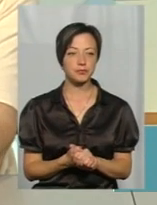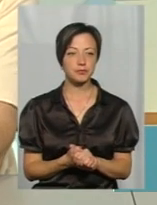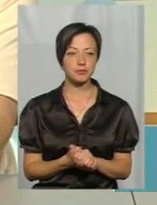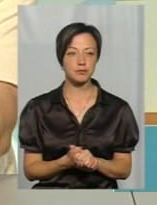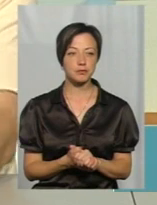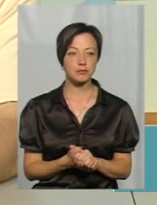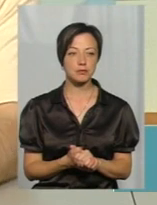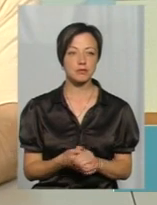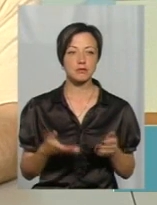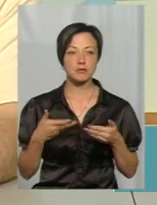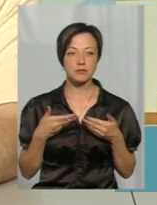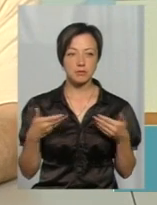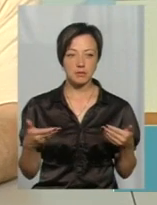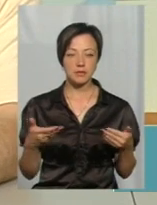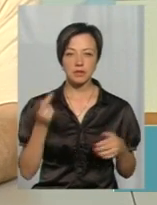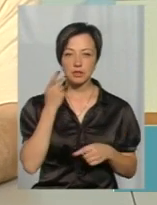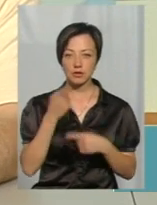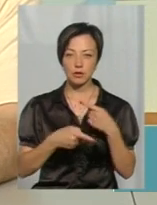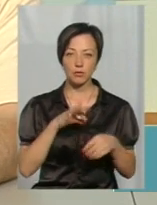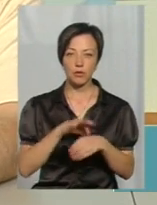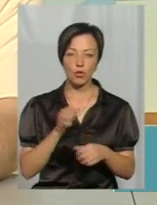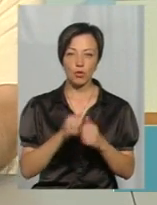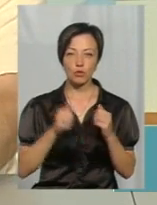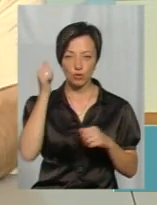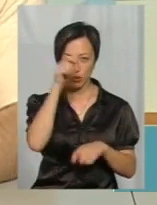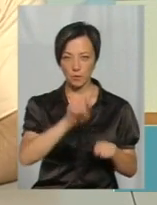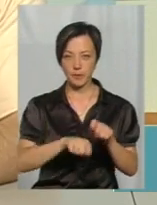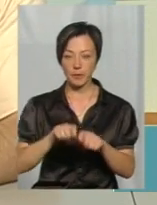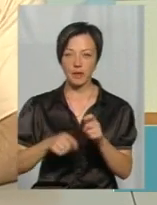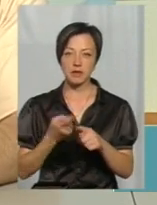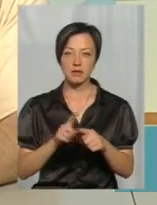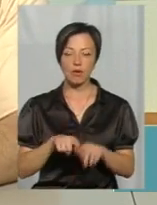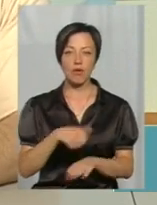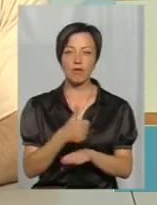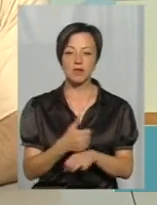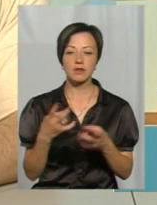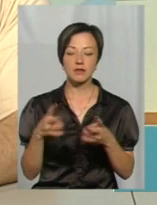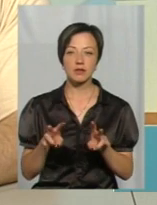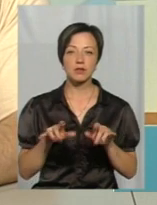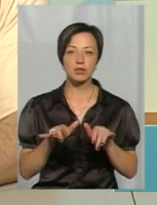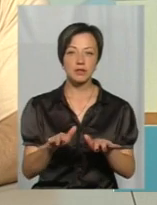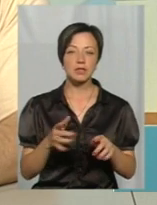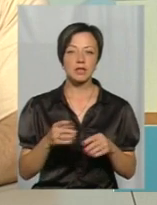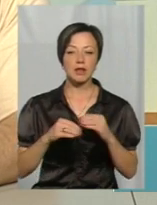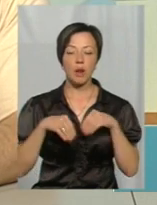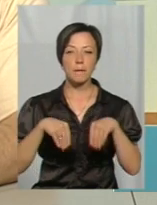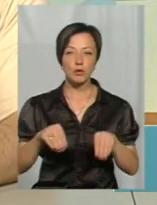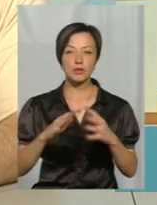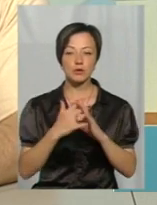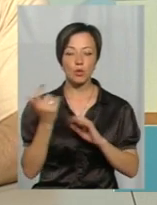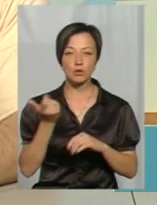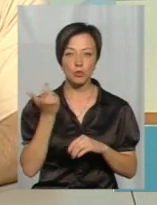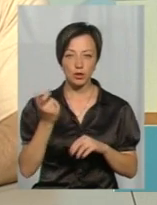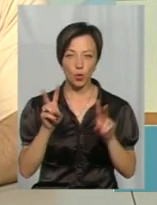Ми завжди проводимо кожного року моніторинг найголовніших шкідників на посівах сільсько